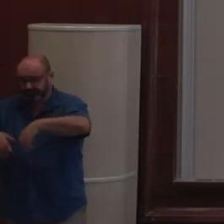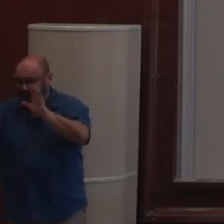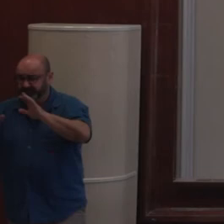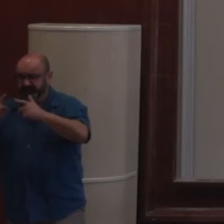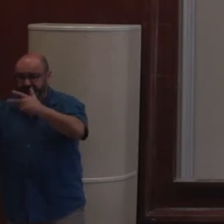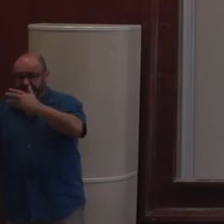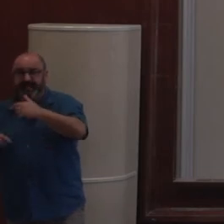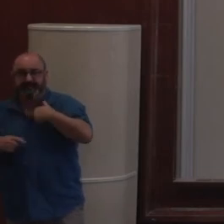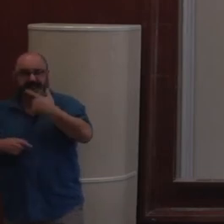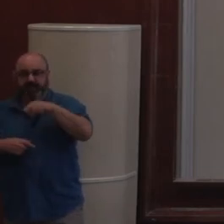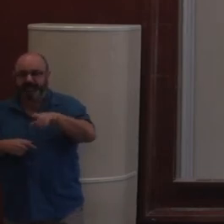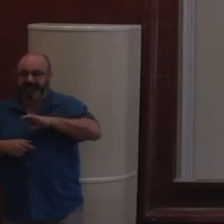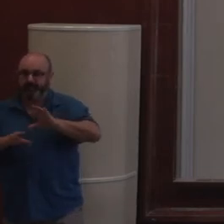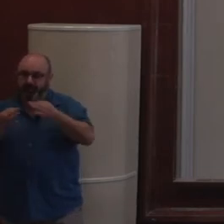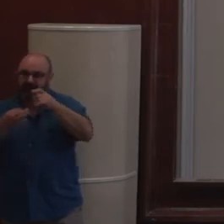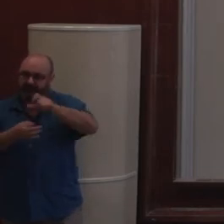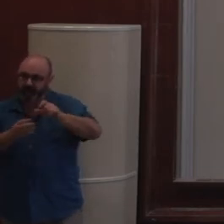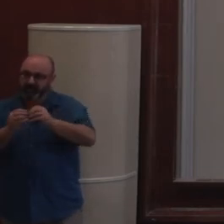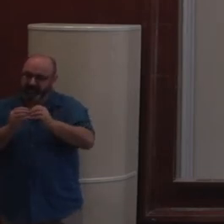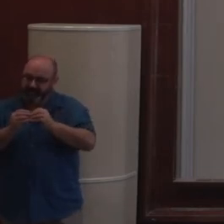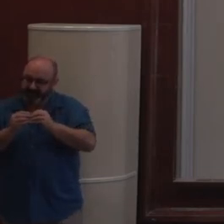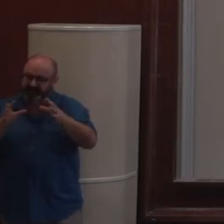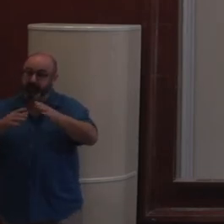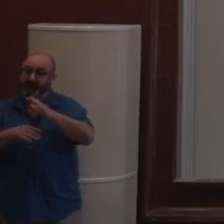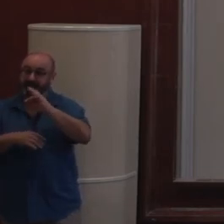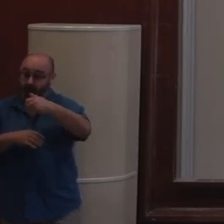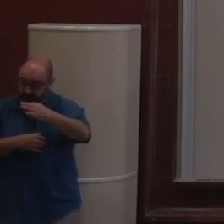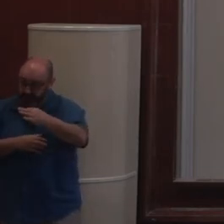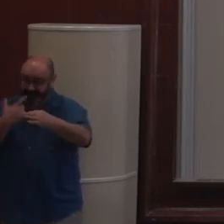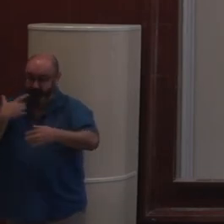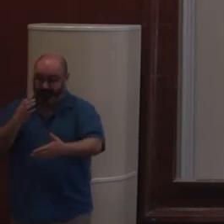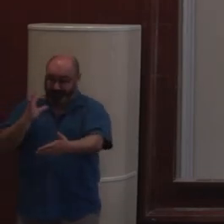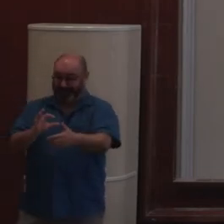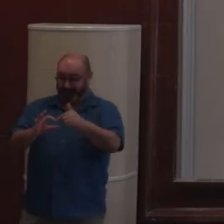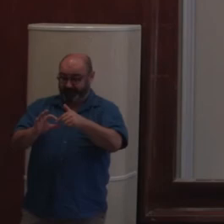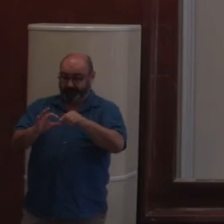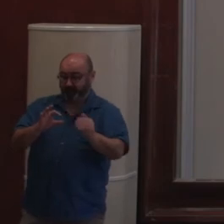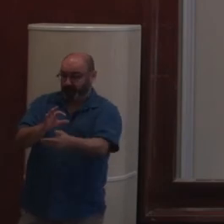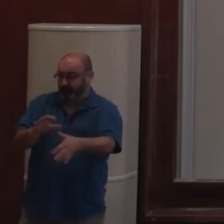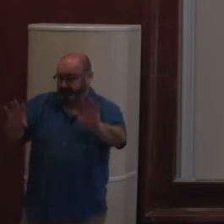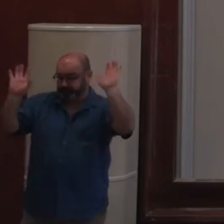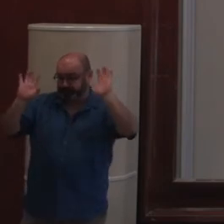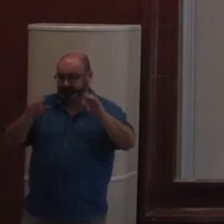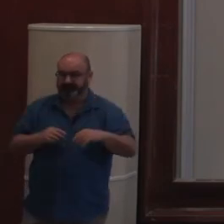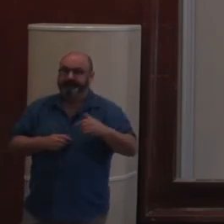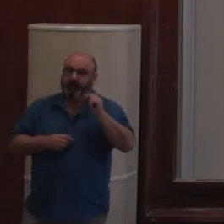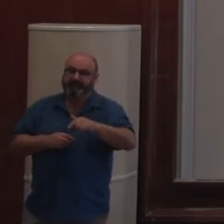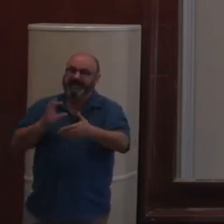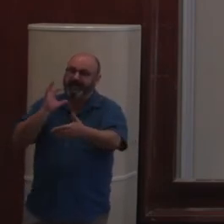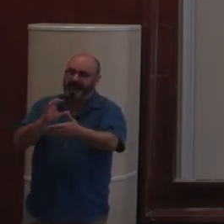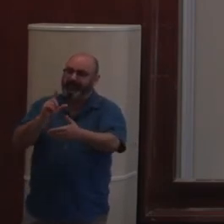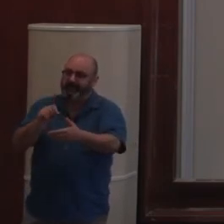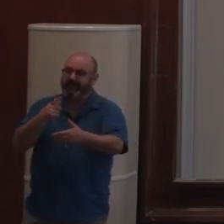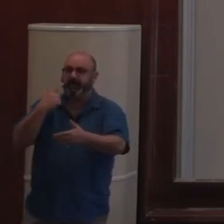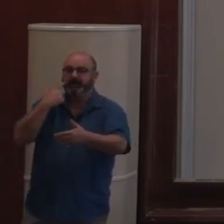pas la question. Donc, on essaye d'aller trouver des gens qui sont des développeurs front en leur disant, voilà, l'API, elle est bien. Utilisez-la. Et donc, pour les séduire, il faut bien fournir